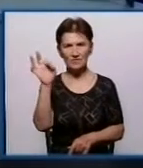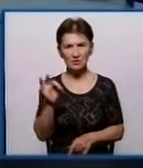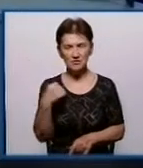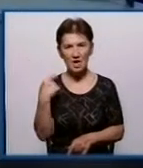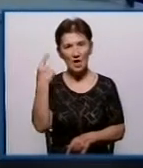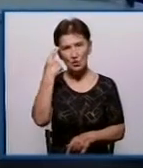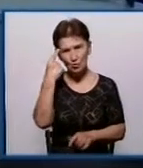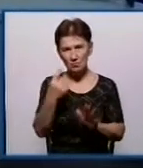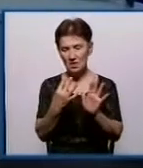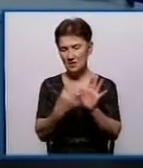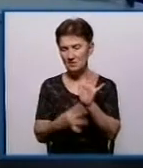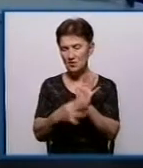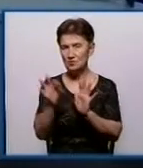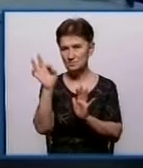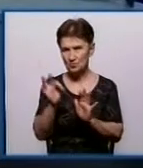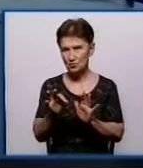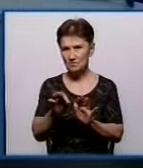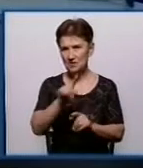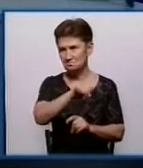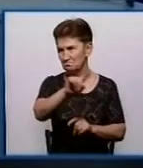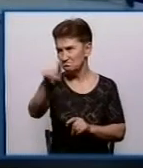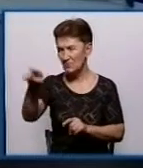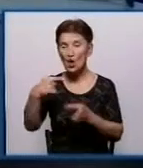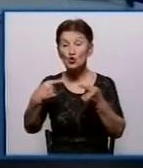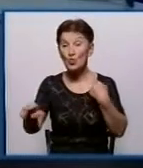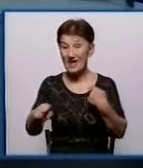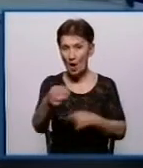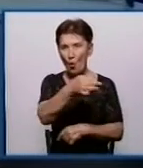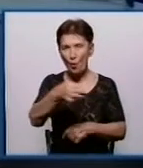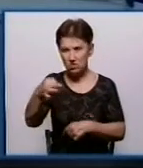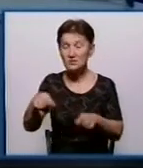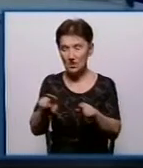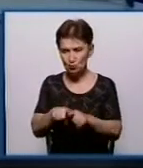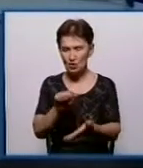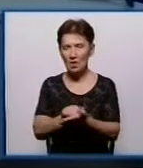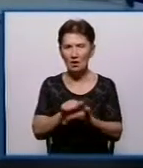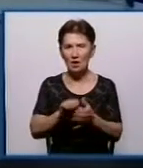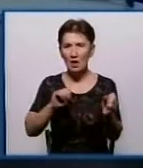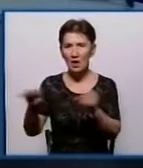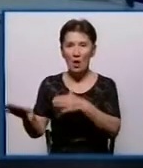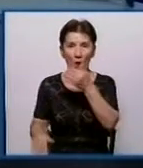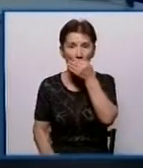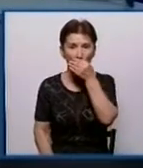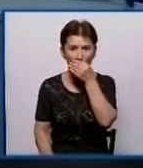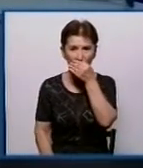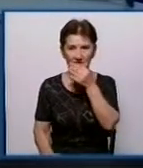% ліцензіатів документи здали. Ті самі причини, як і у вас підвищення тарифу?